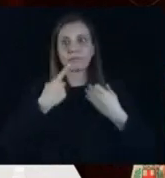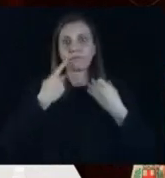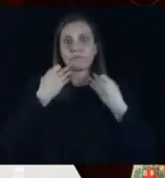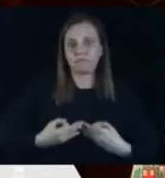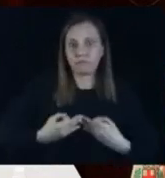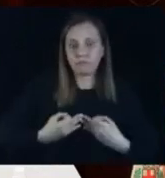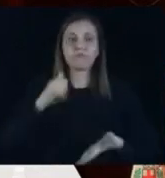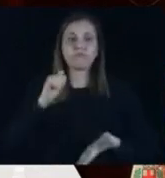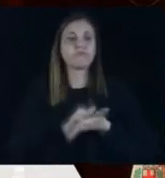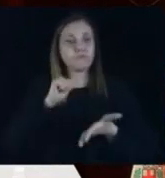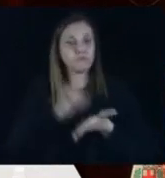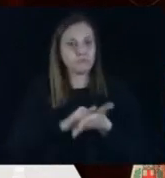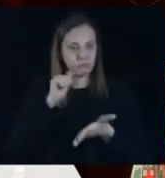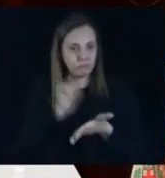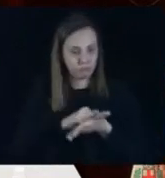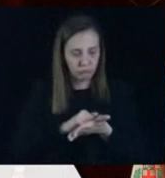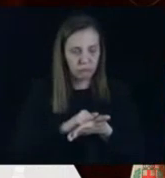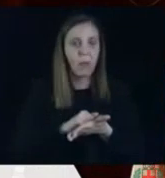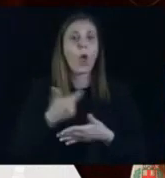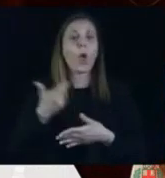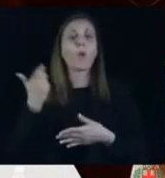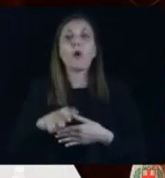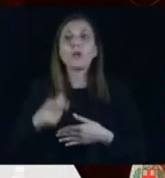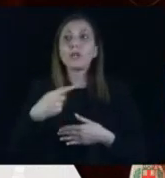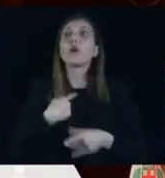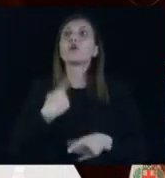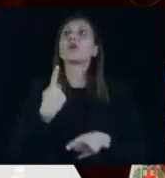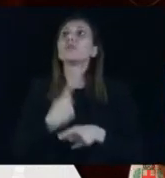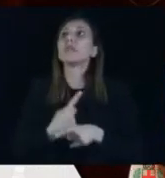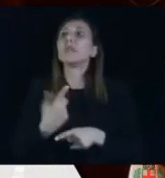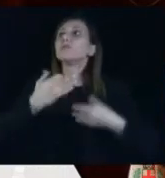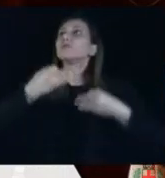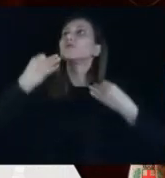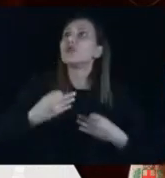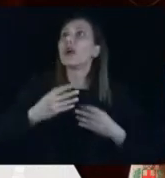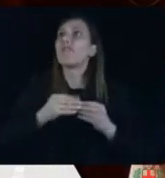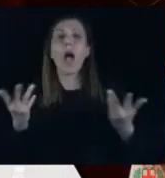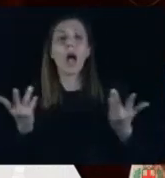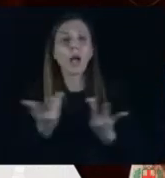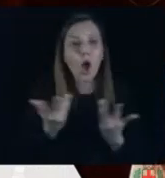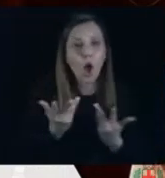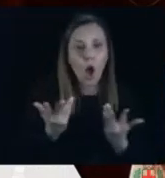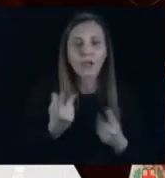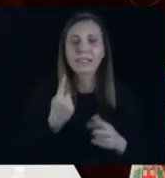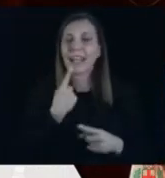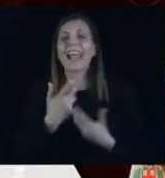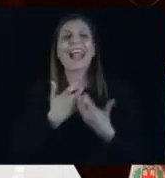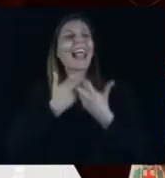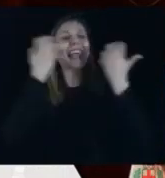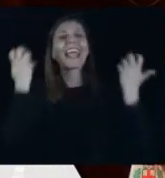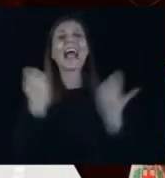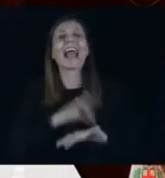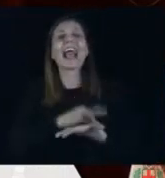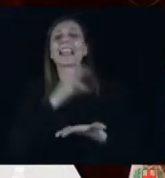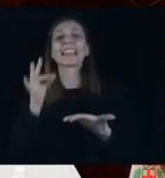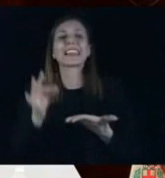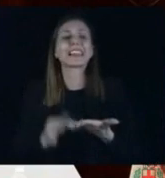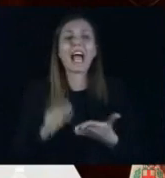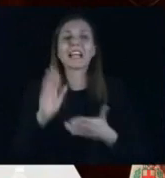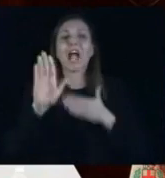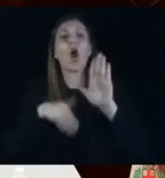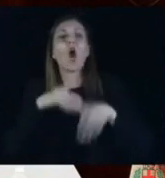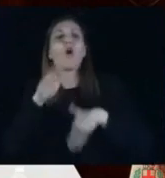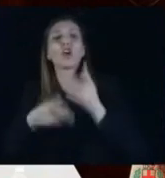determinato, a decidere poi cosa fare, se questo non avverrà, venga definita una data di